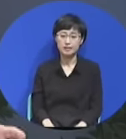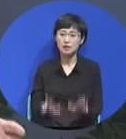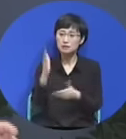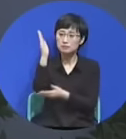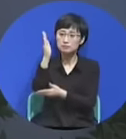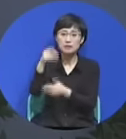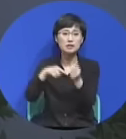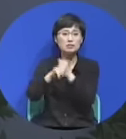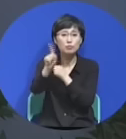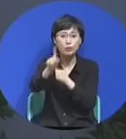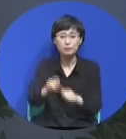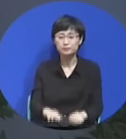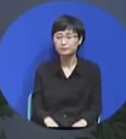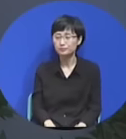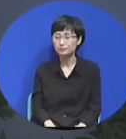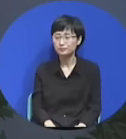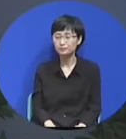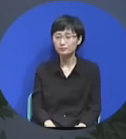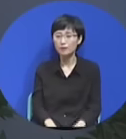오늘 우리는